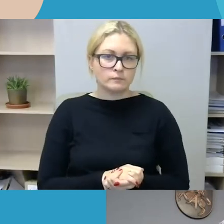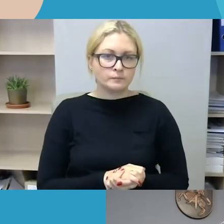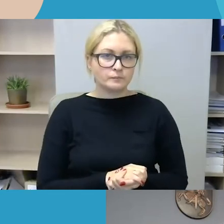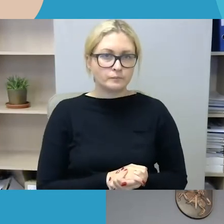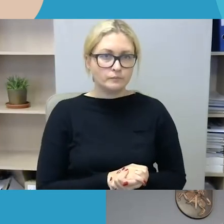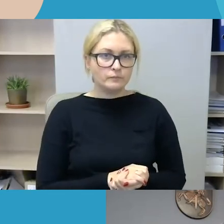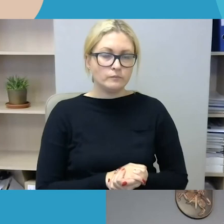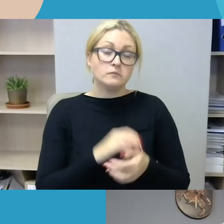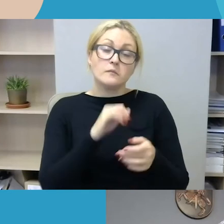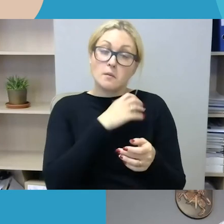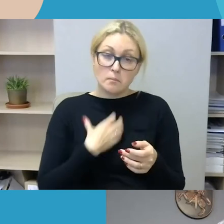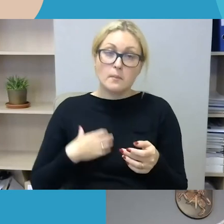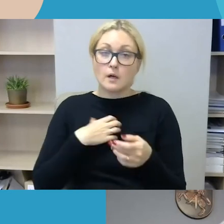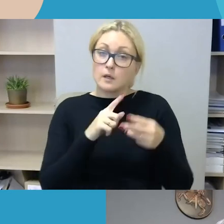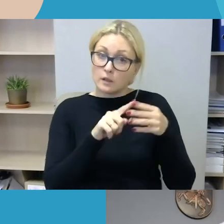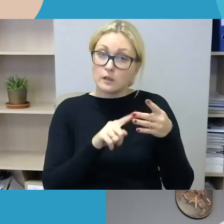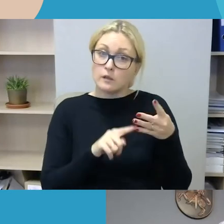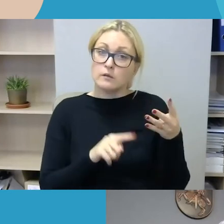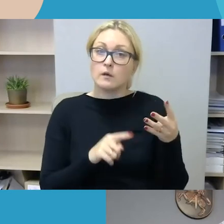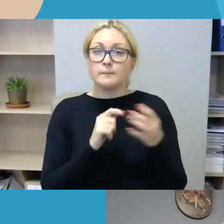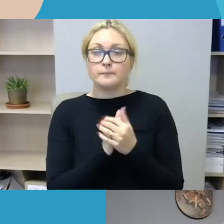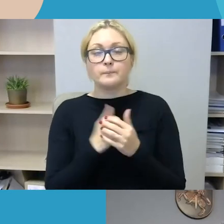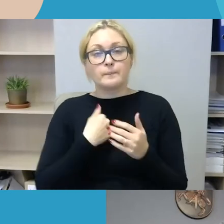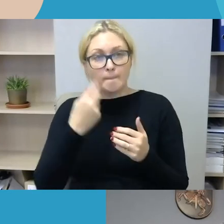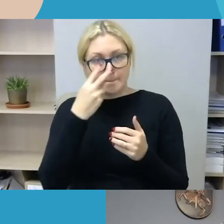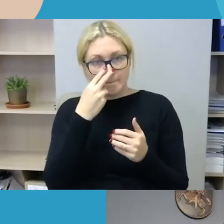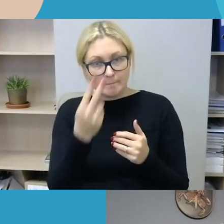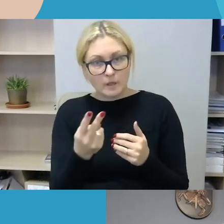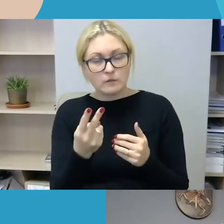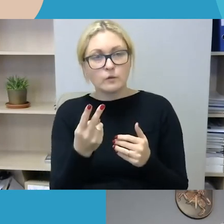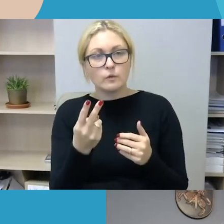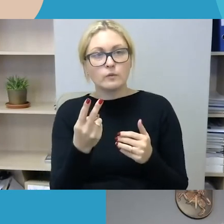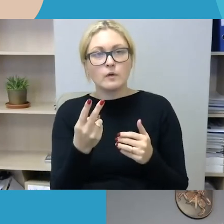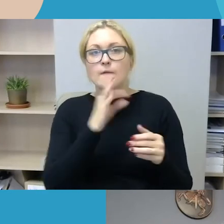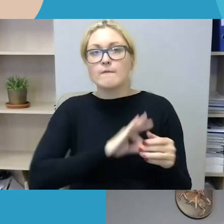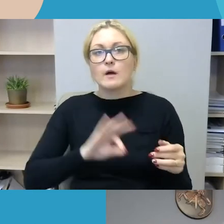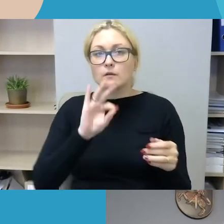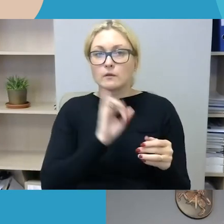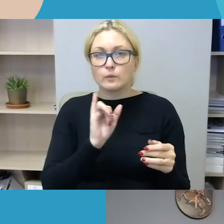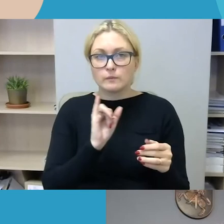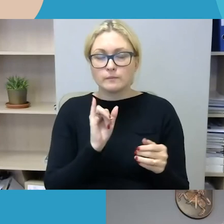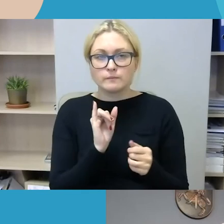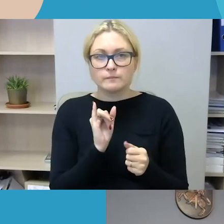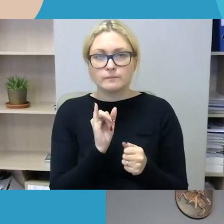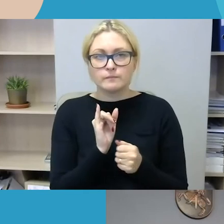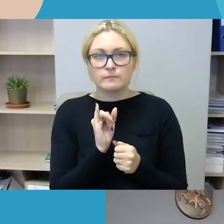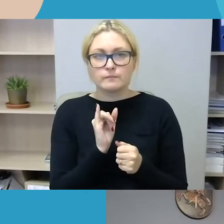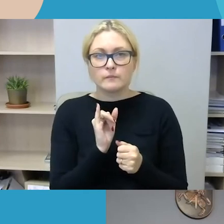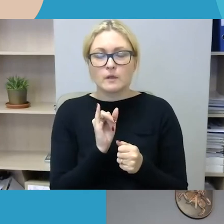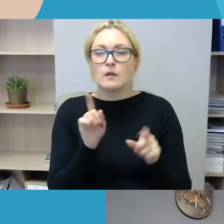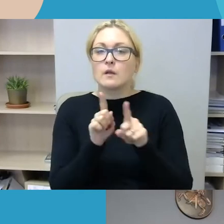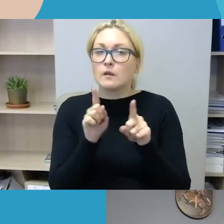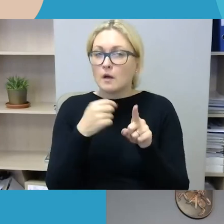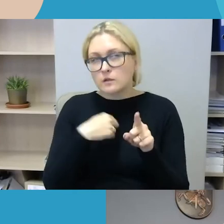apagrindinių punktų. Ir ką dar, ką matau, tikrai būtų verta, tai yra vis dėlto, mano